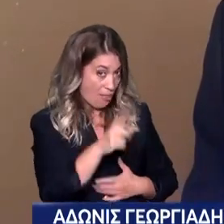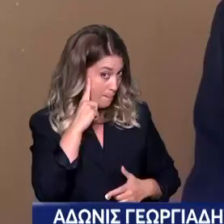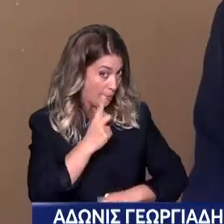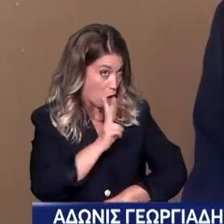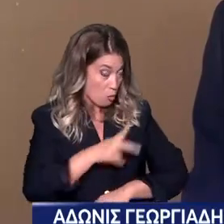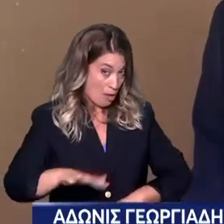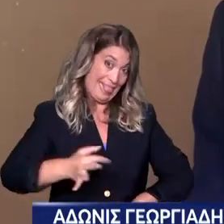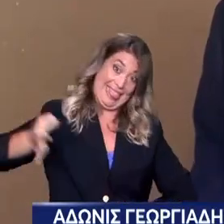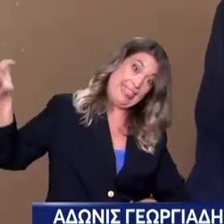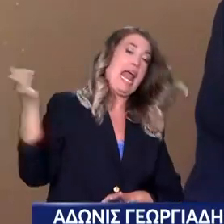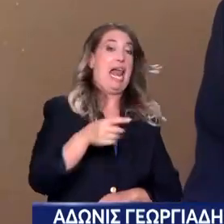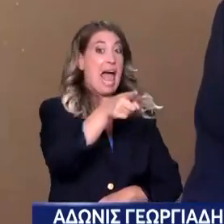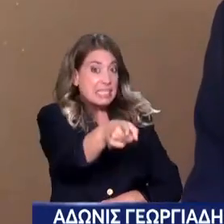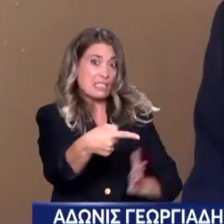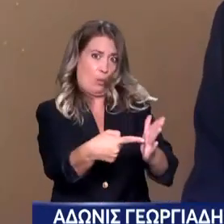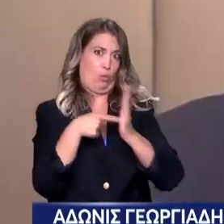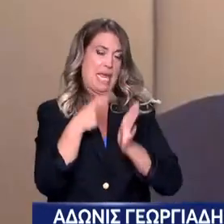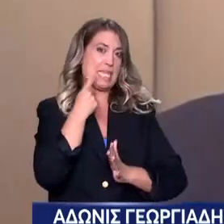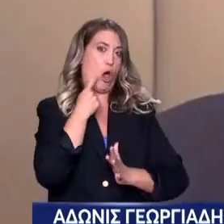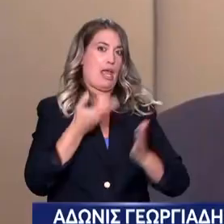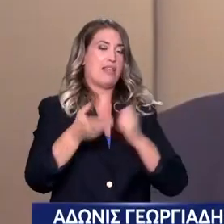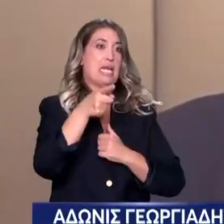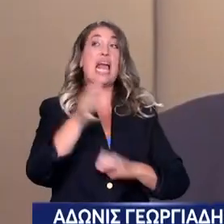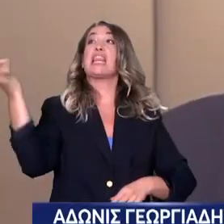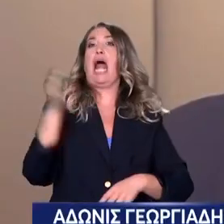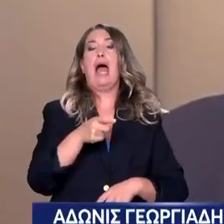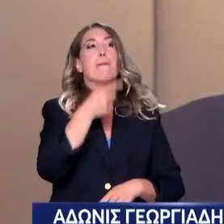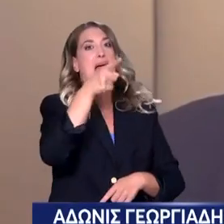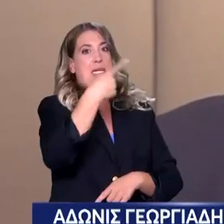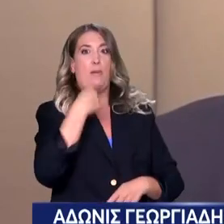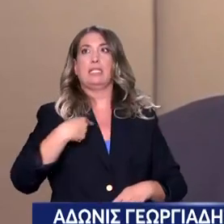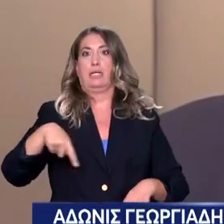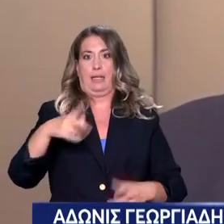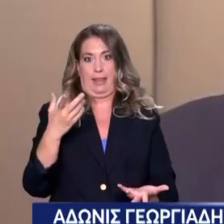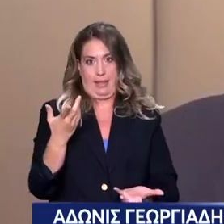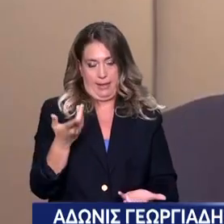,τι παρουσιάζεται όλα τέλεια. Άρα λοιπόν είναι τρελή αυτοί που λένε ότι έχουμε πρόβλημα στην υγεία.